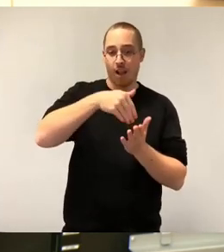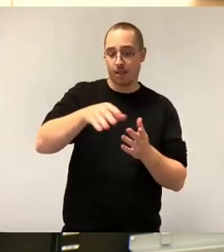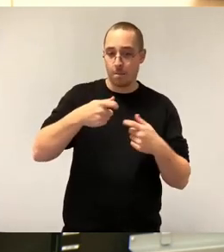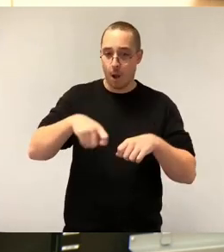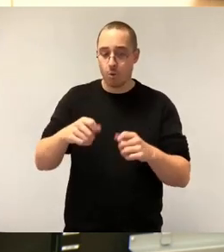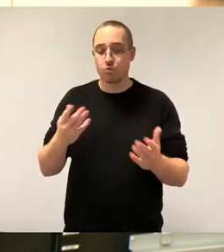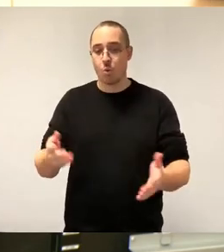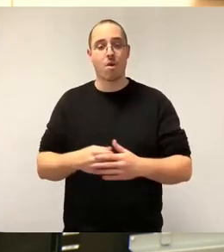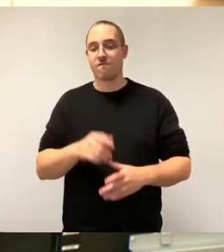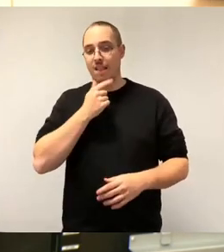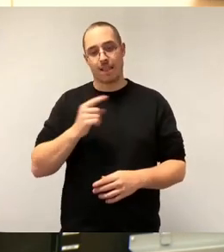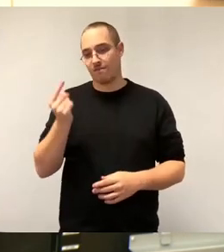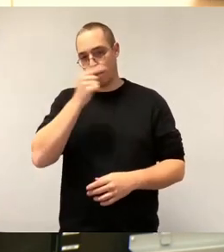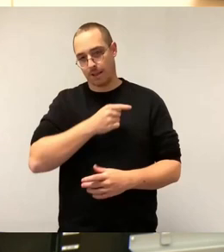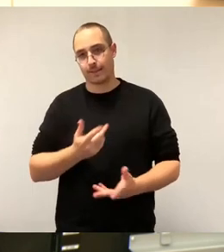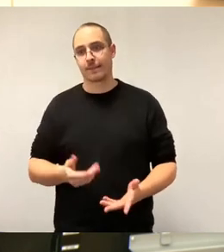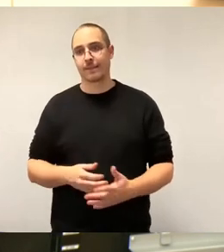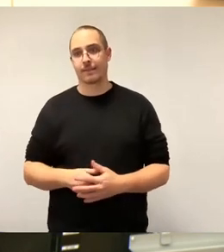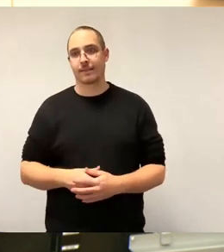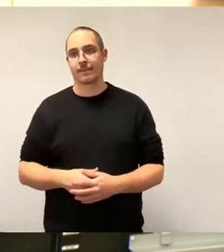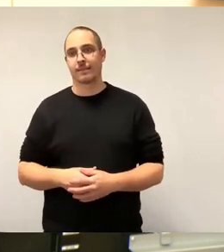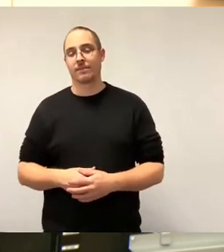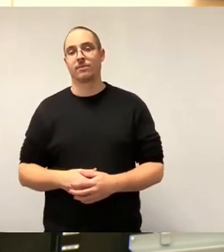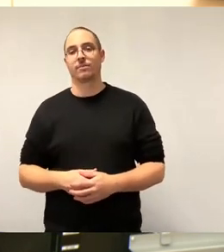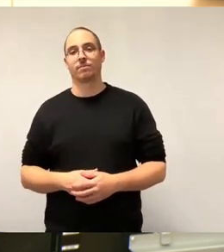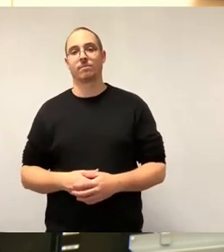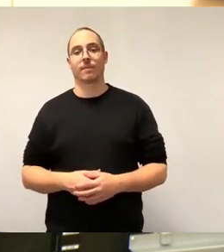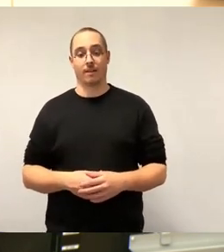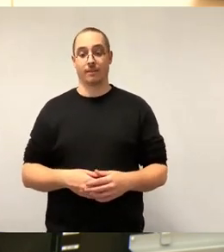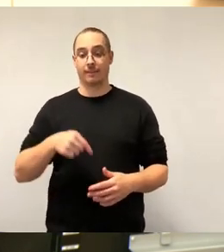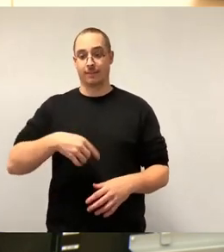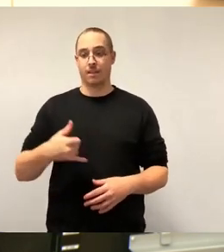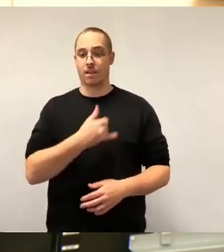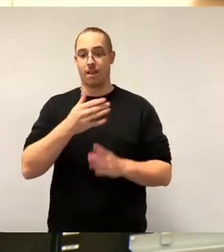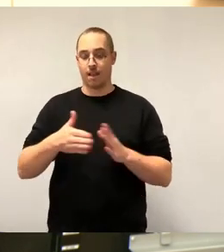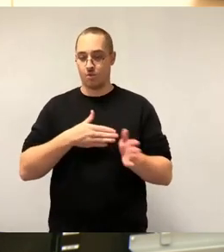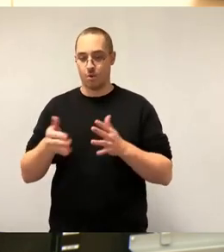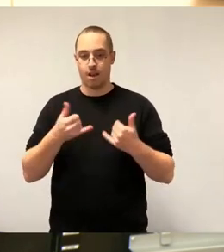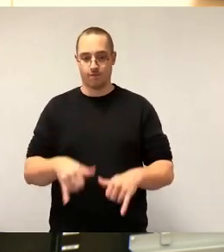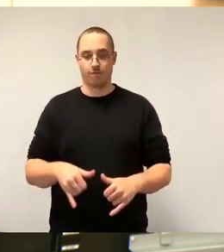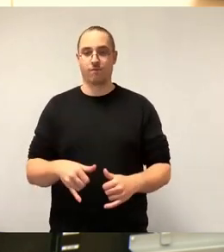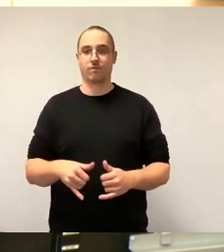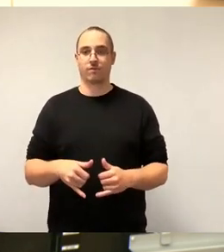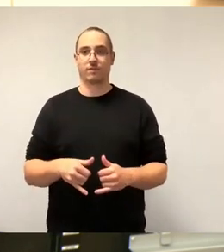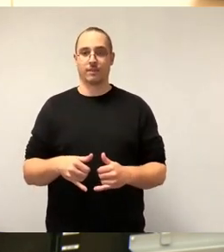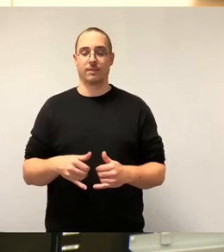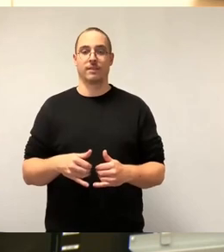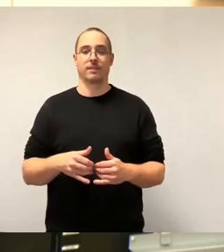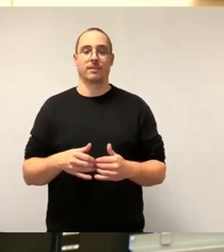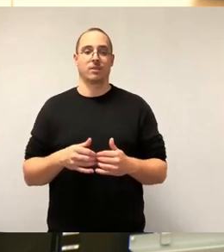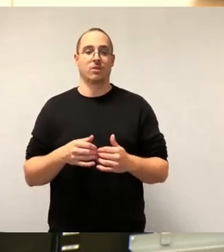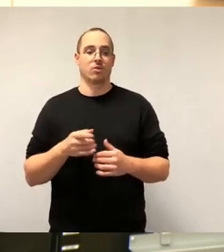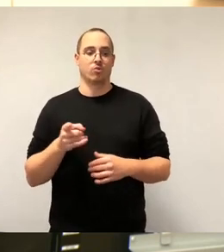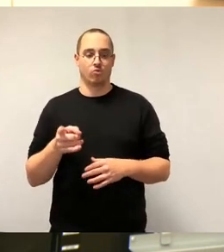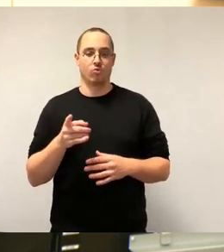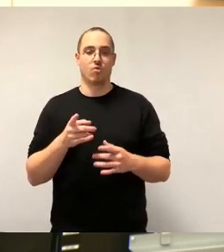Inkraftsetzung der novellierten Förderrichtlinie im Januar 2024 konnte die WED unter den aktuellen externen Rahmenbedingungen